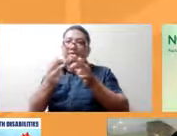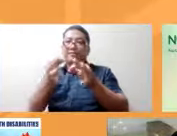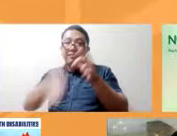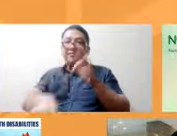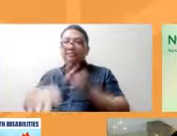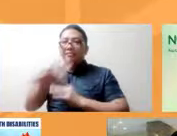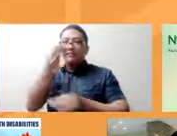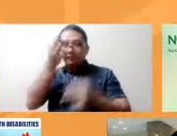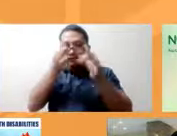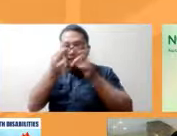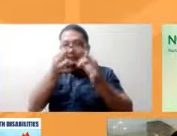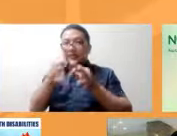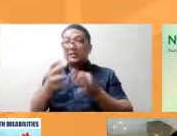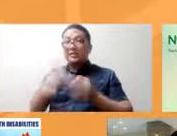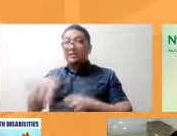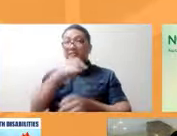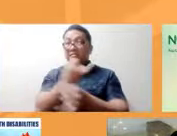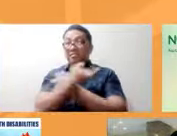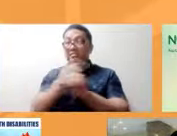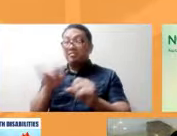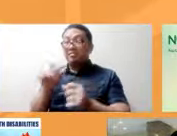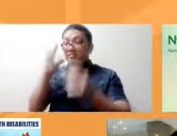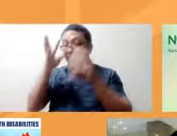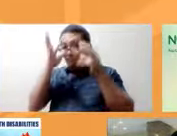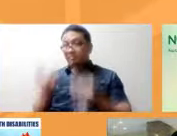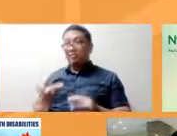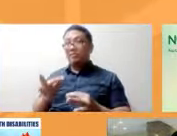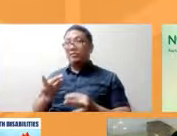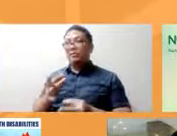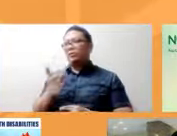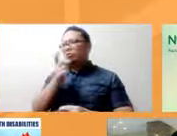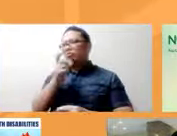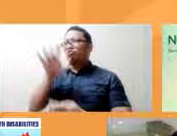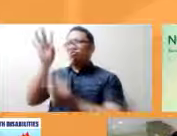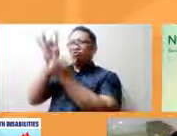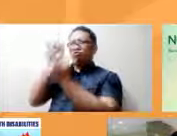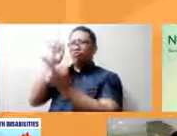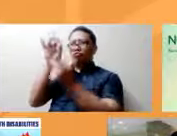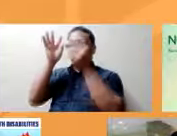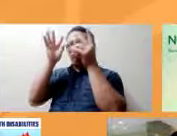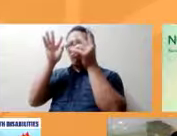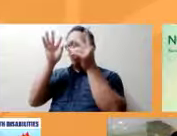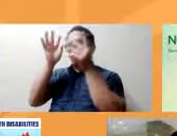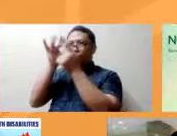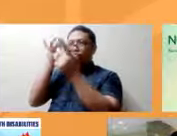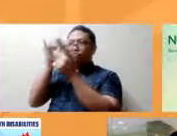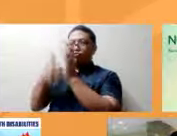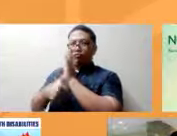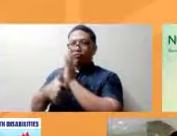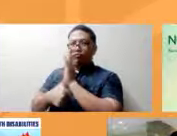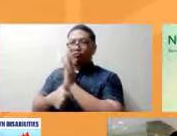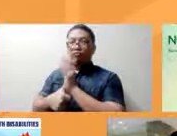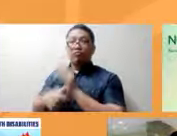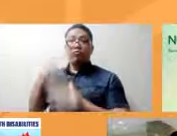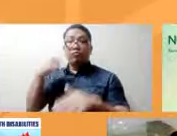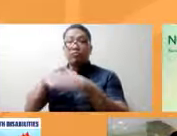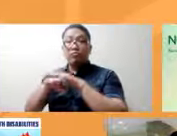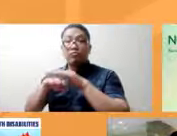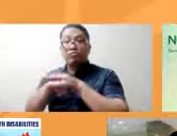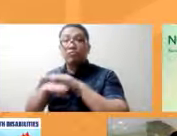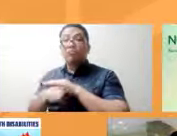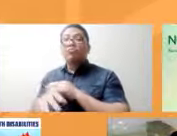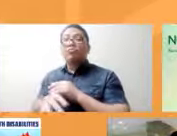independent po silang makapag decide kung sino yung gusto nilang i-vote so pagdating po sa access to information ito talaga yung